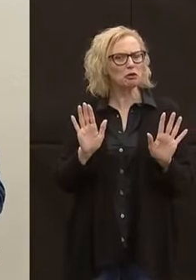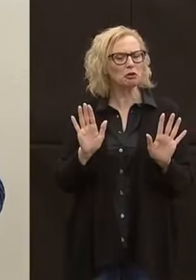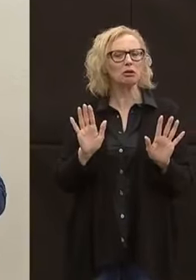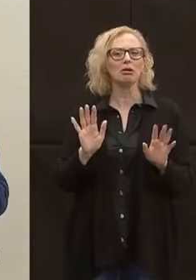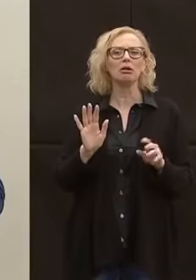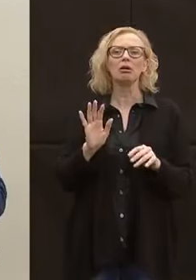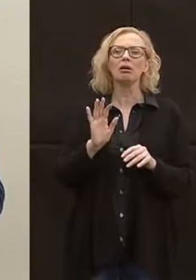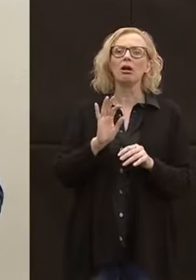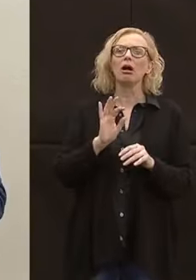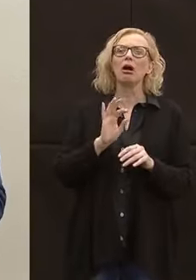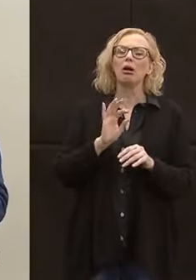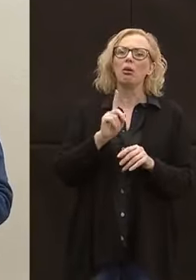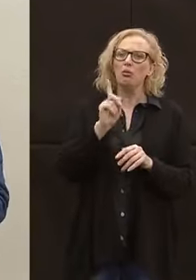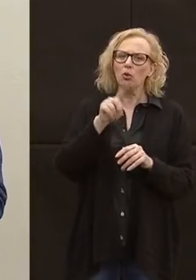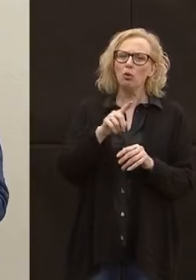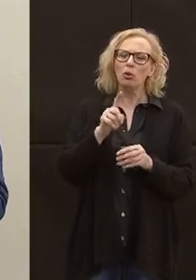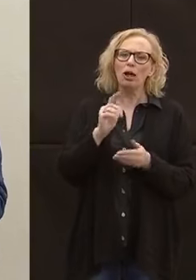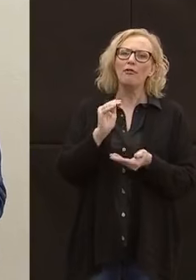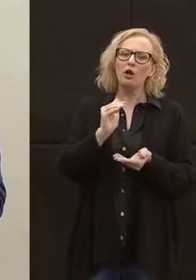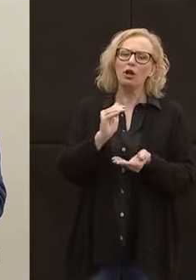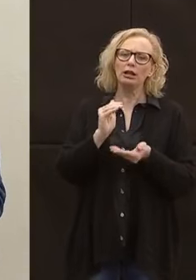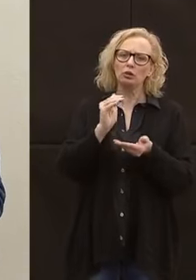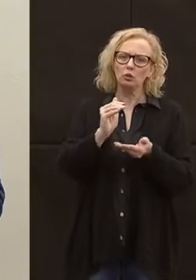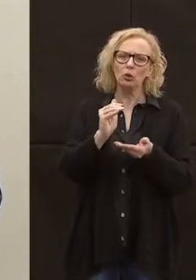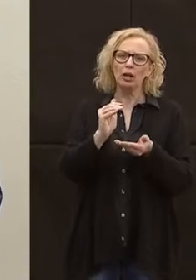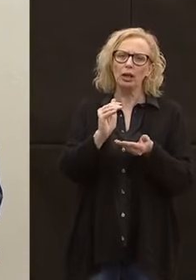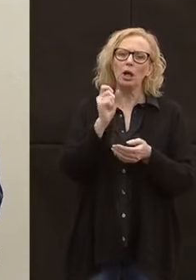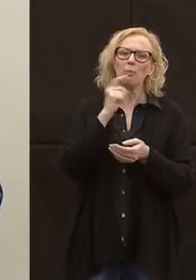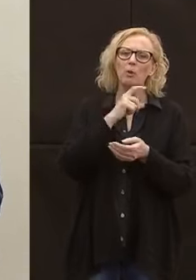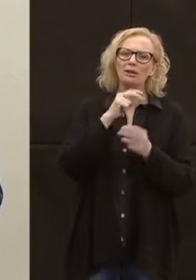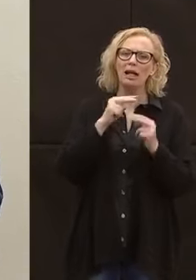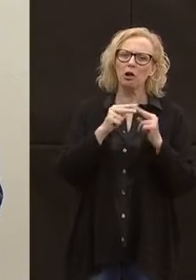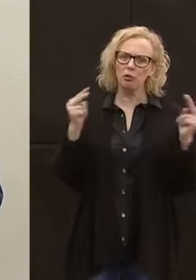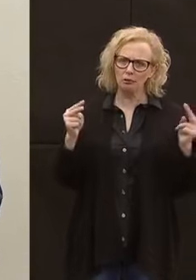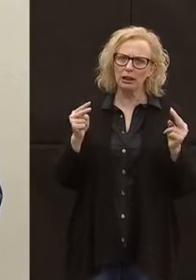anche a proposito di forniture fatte con la provincia di Bolzano?